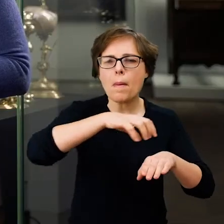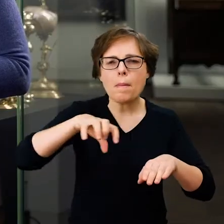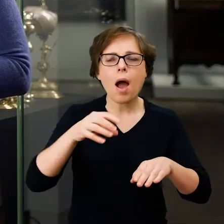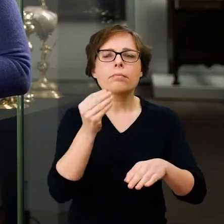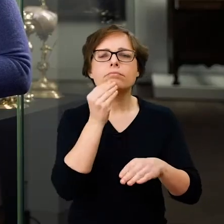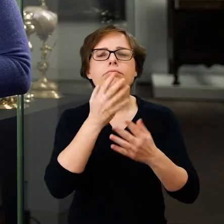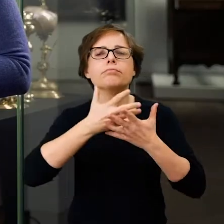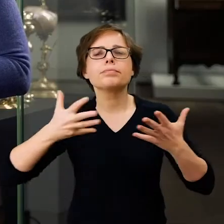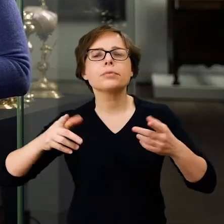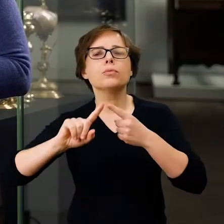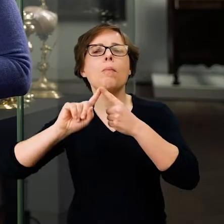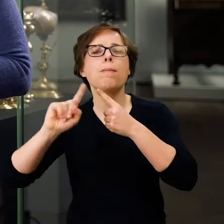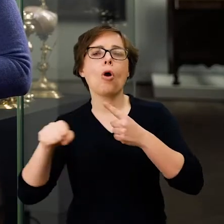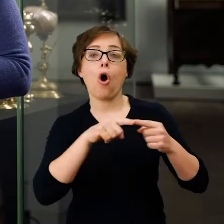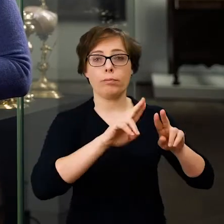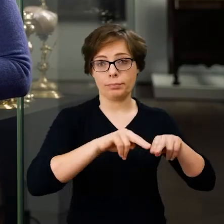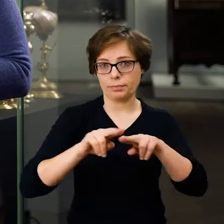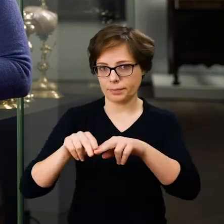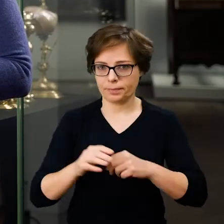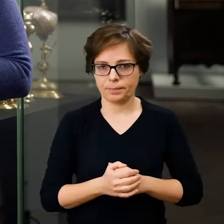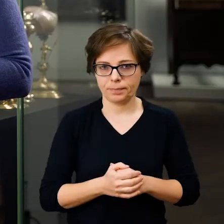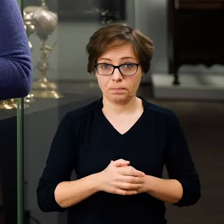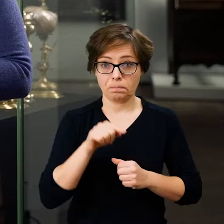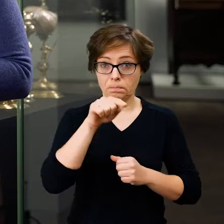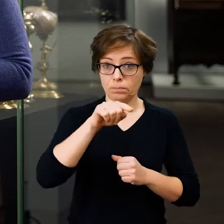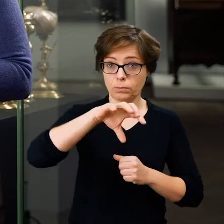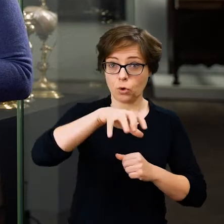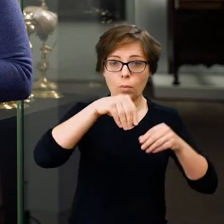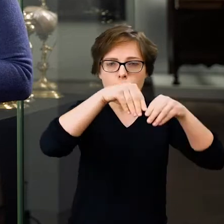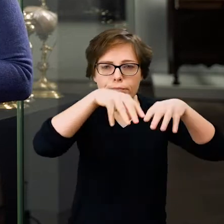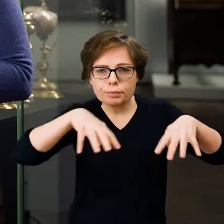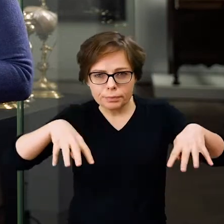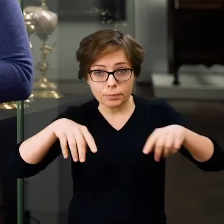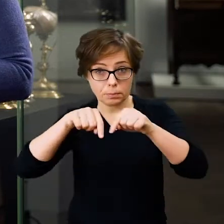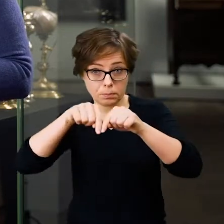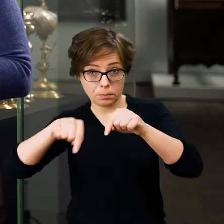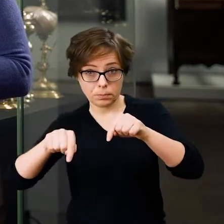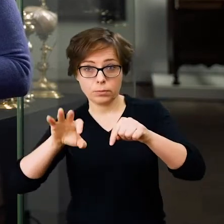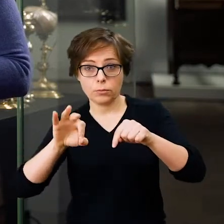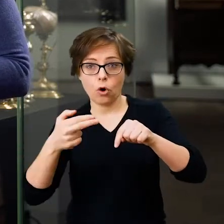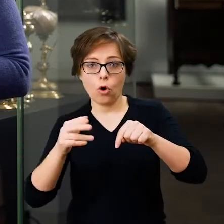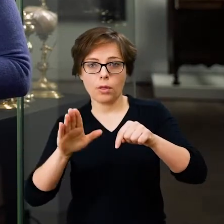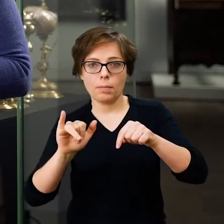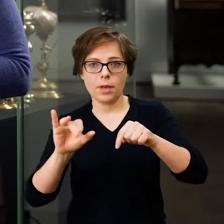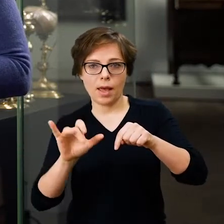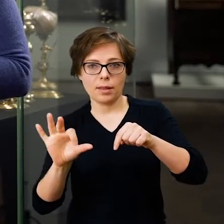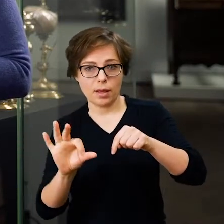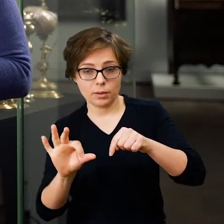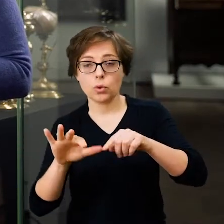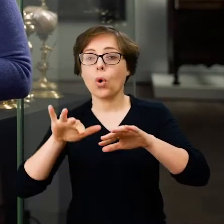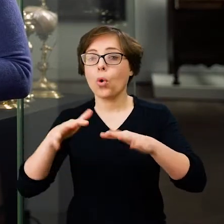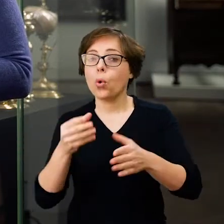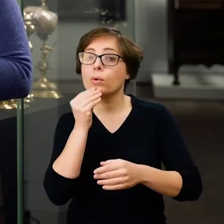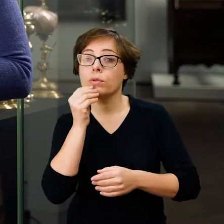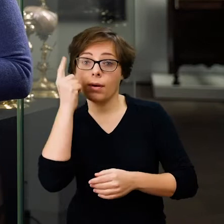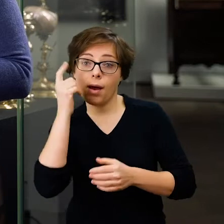ukończeniu Wielkiej Uczty. Pod gatunkiem są ontbajc, czyli śniadania albo